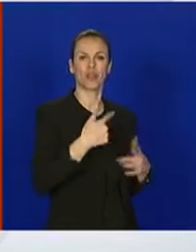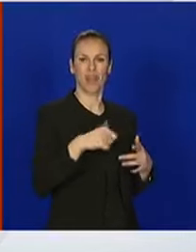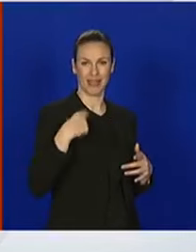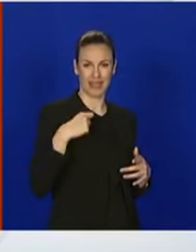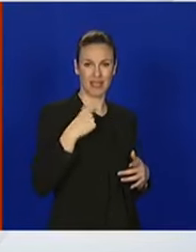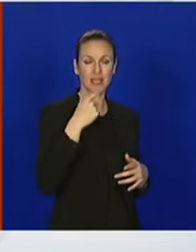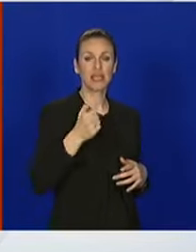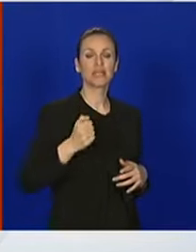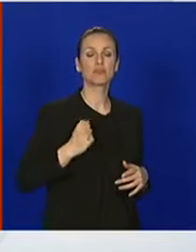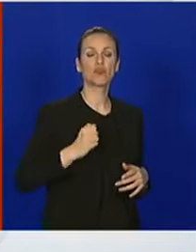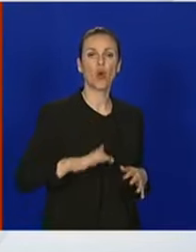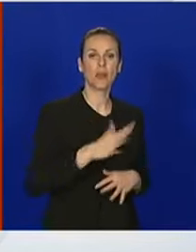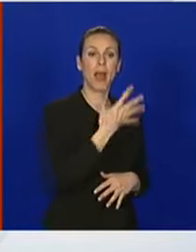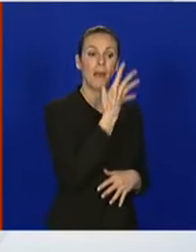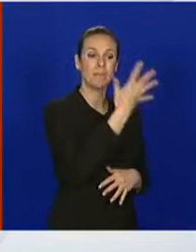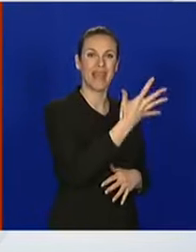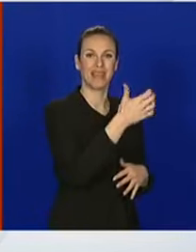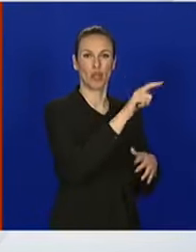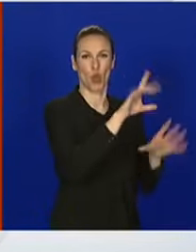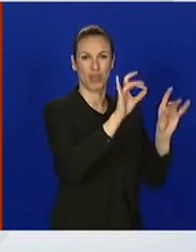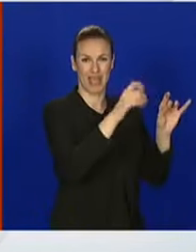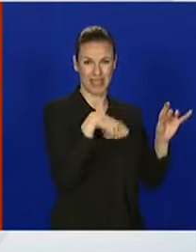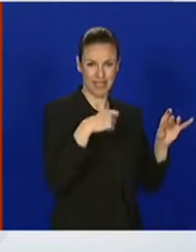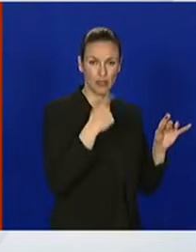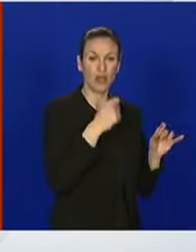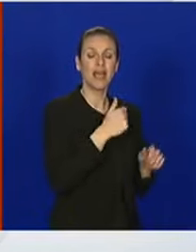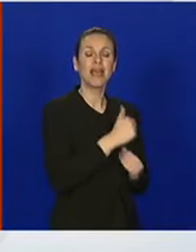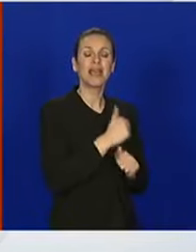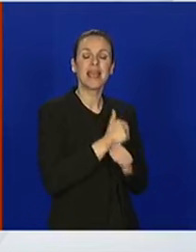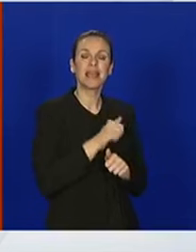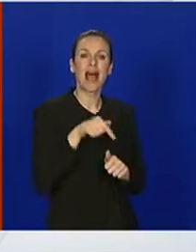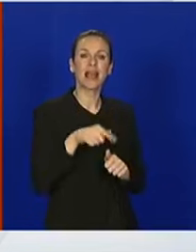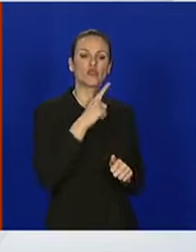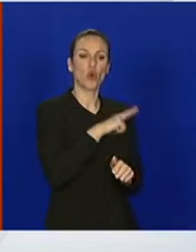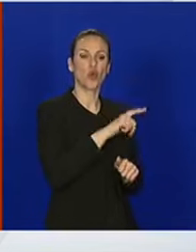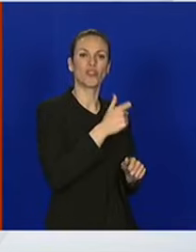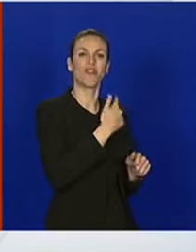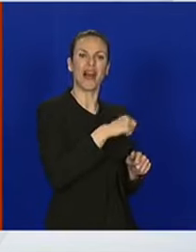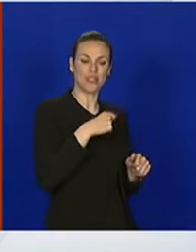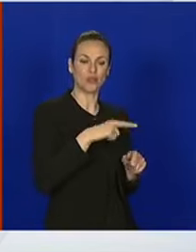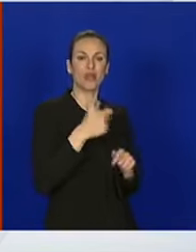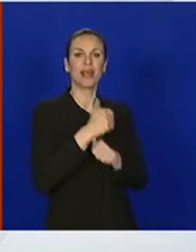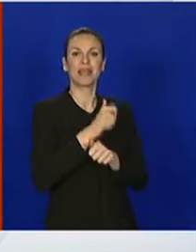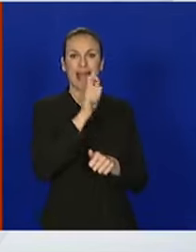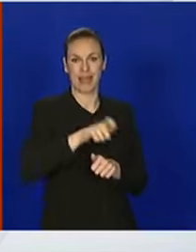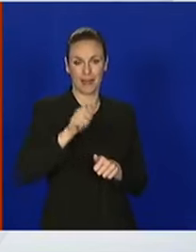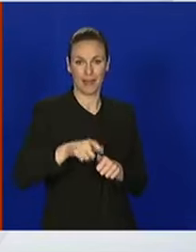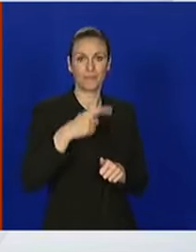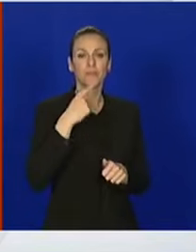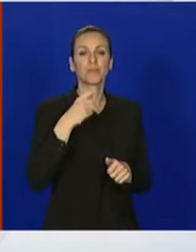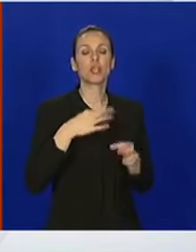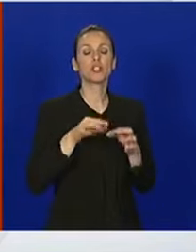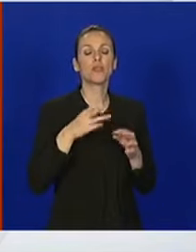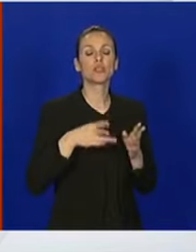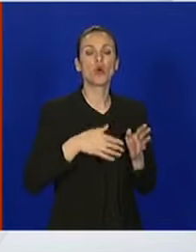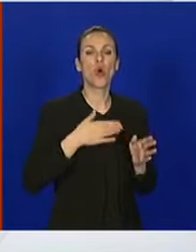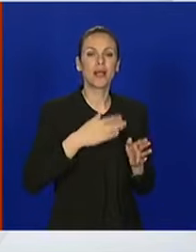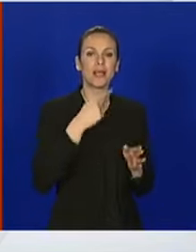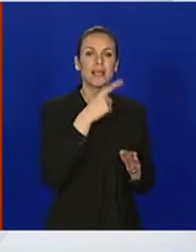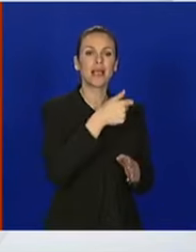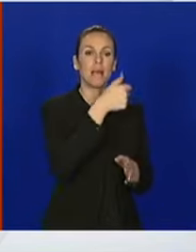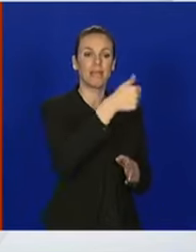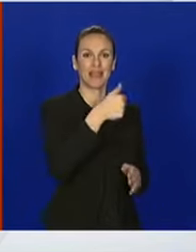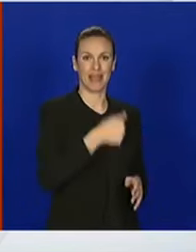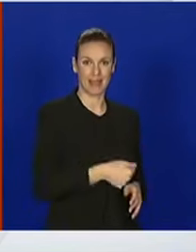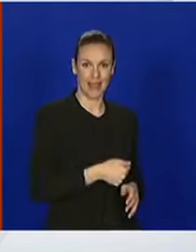Splitsko-Dalmatinska, pet u prvoj, jedanest u drugoj dobnoj skupini. Šibersko-Kninska, četiri u prvoj, jedan u drugoj.